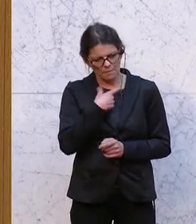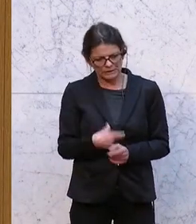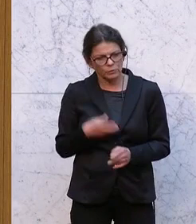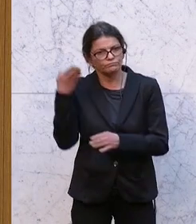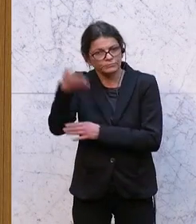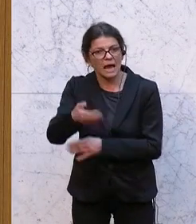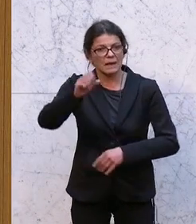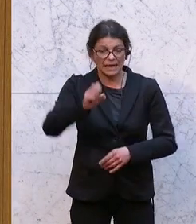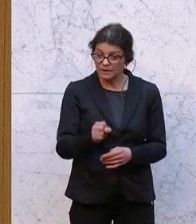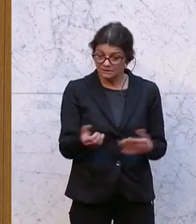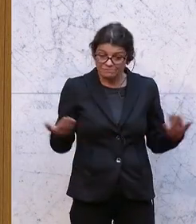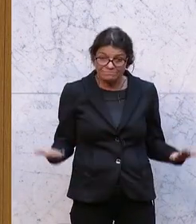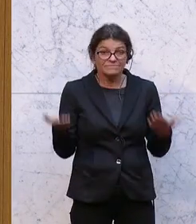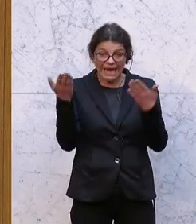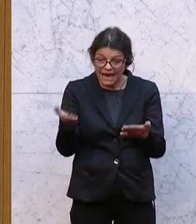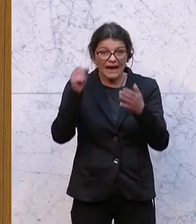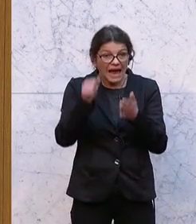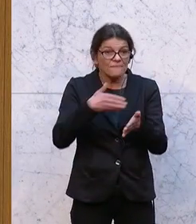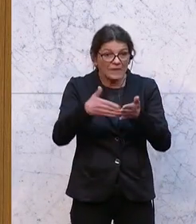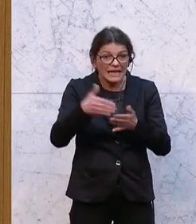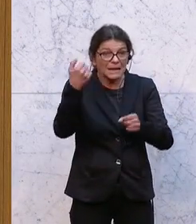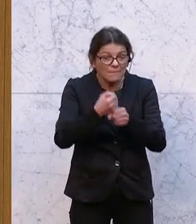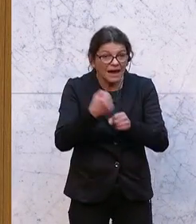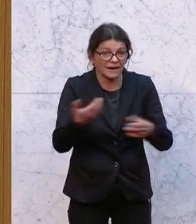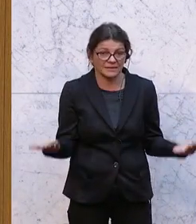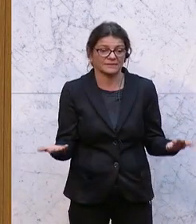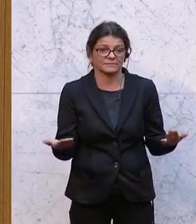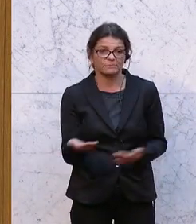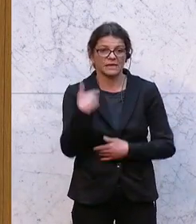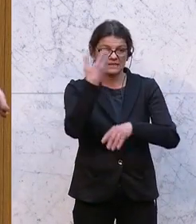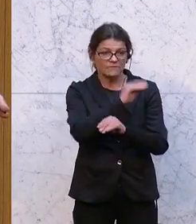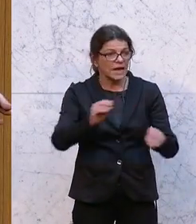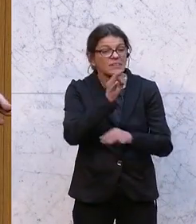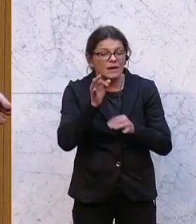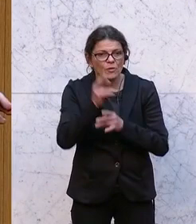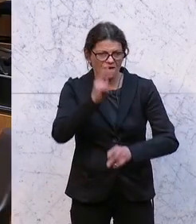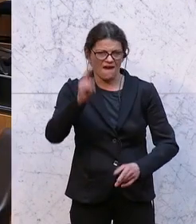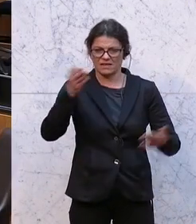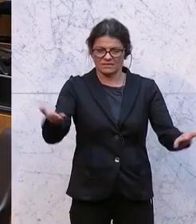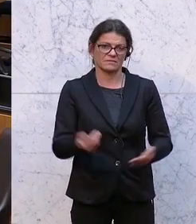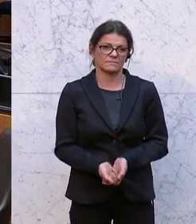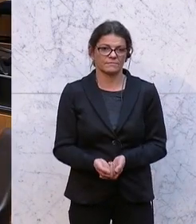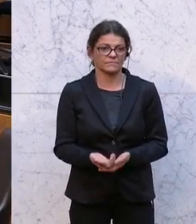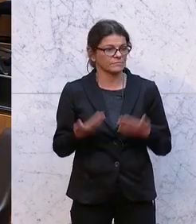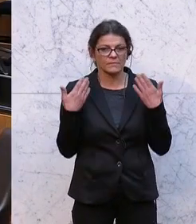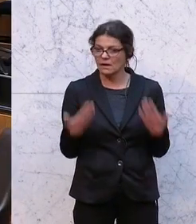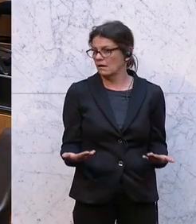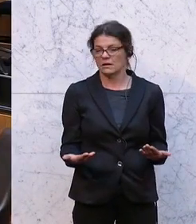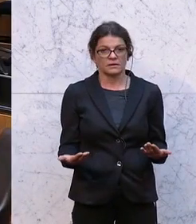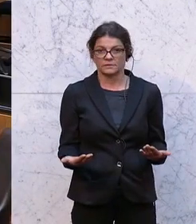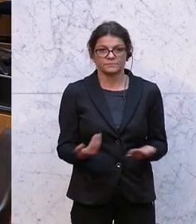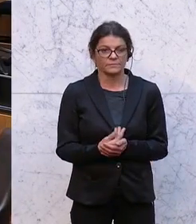der oder diejenige kann das weiterhin machen. Und meine sehr geehrten Damen und Herren, das ist